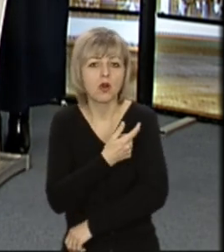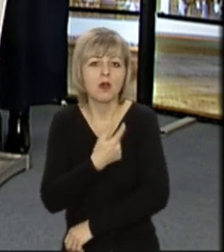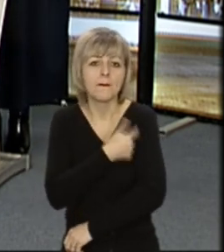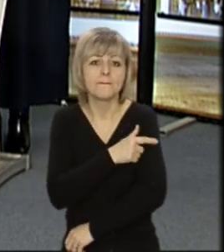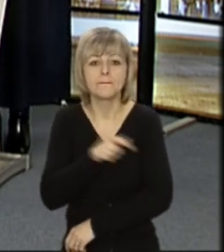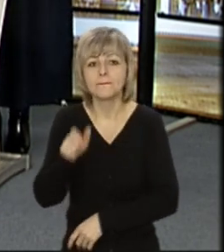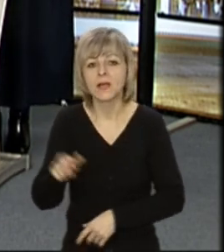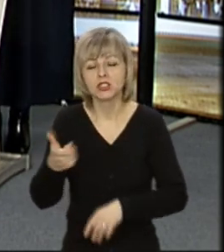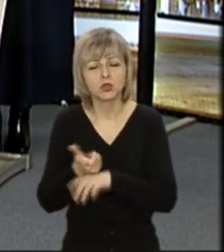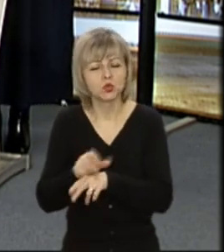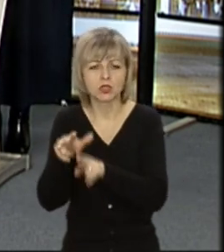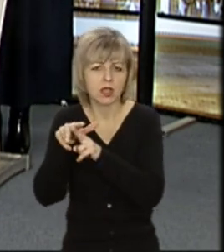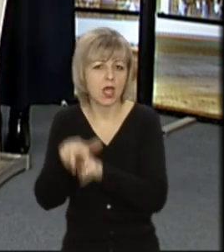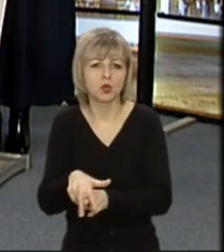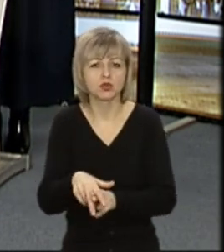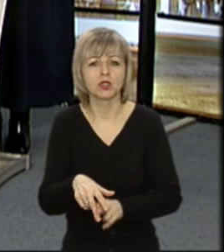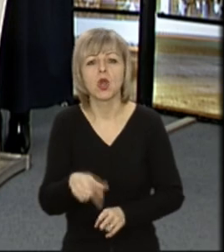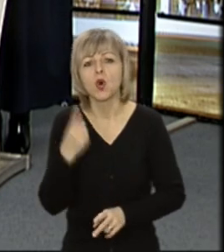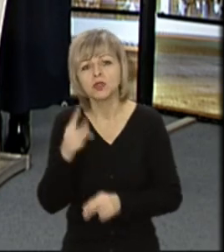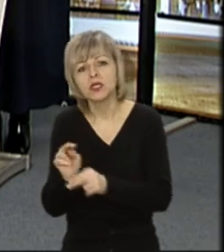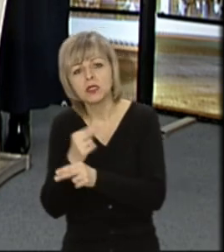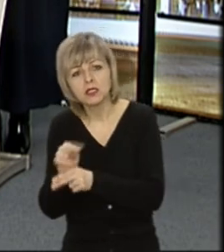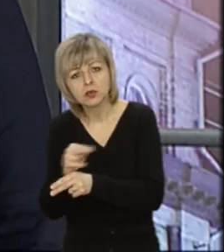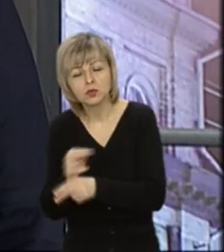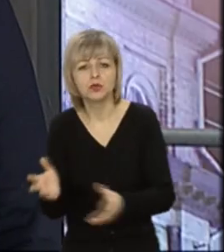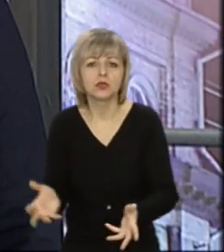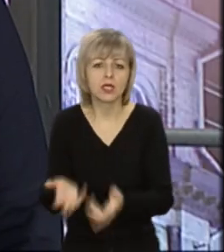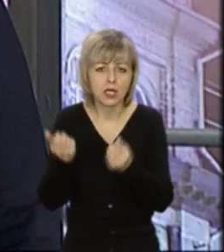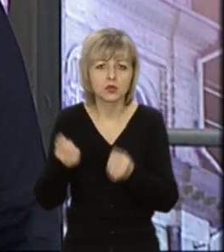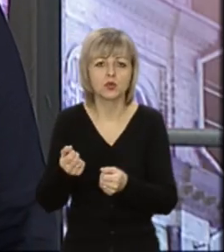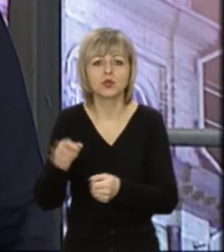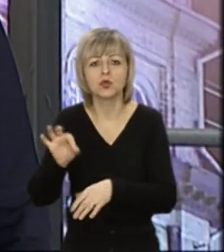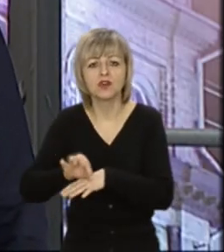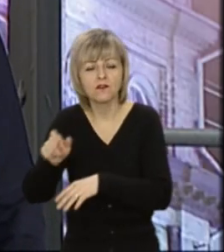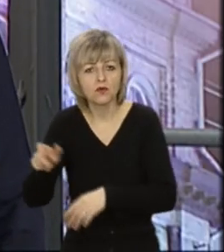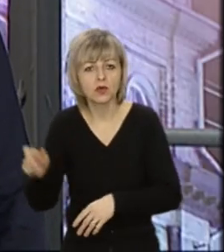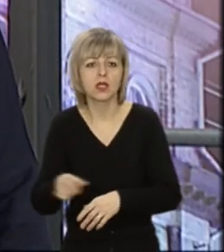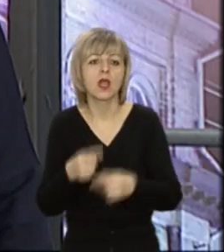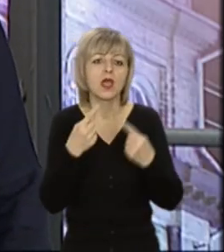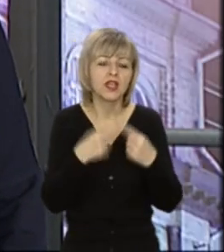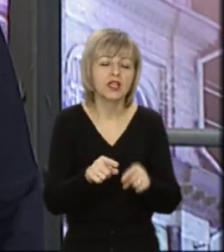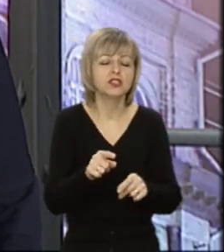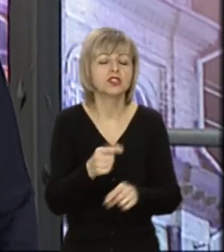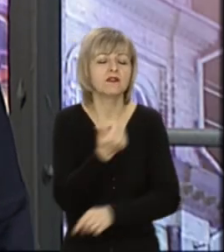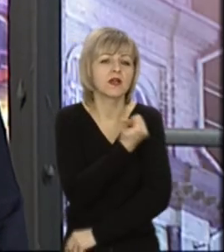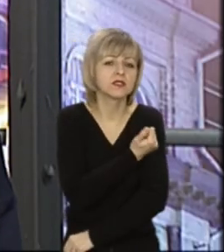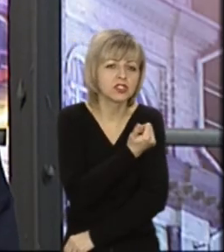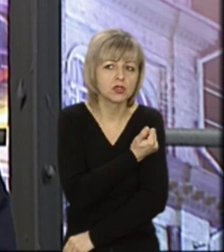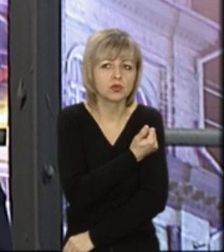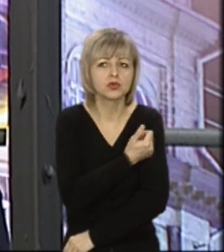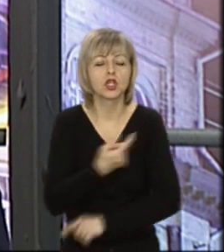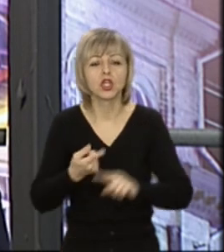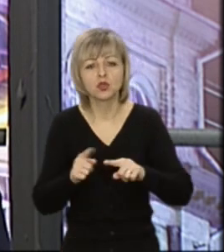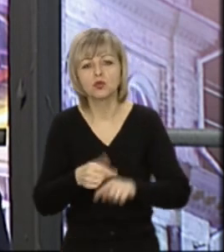на даний час надто нагружені. Одні надають медичну допомогу, рятують, інші амбулаторно надають допомогу і вакцинують. Тому я